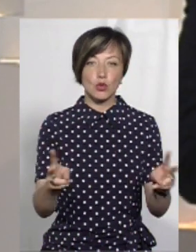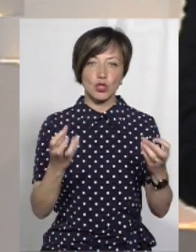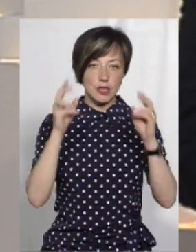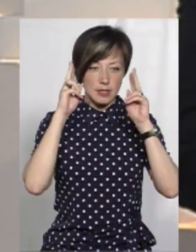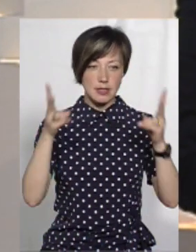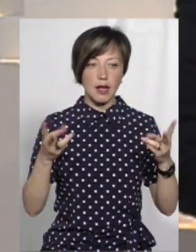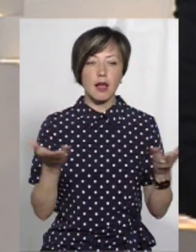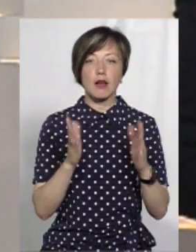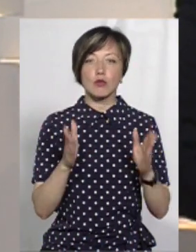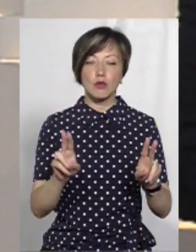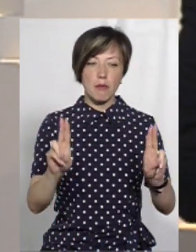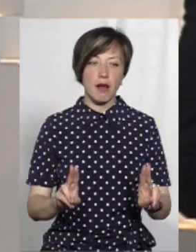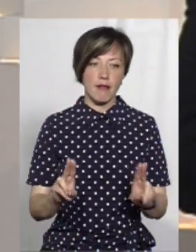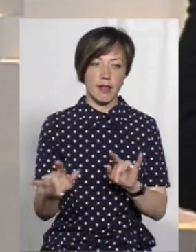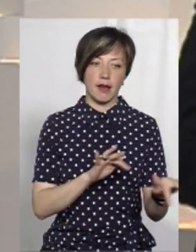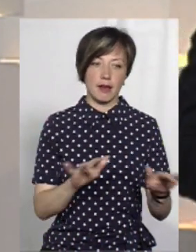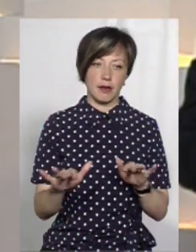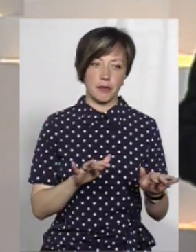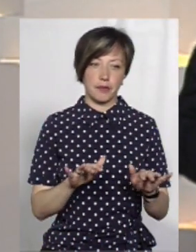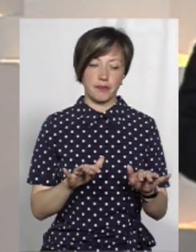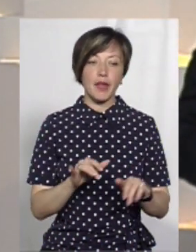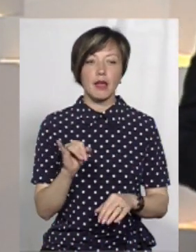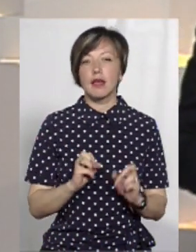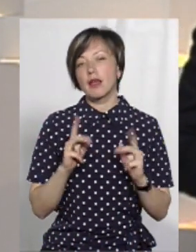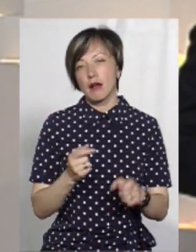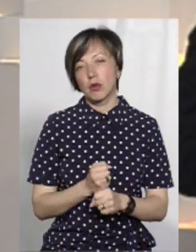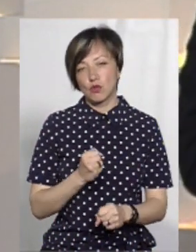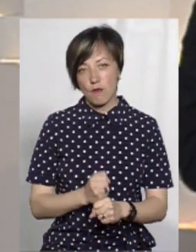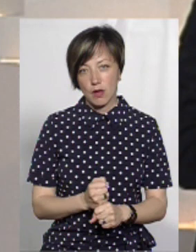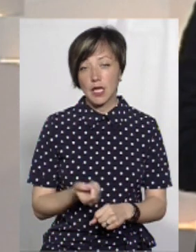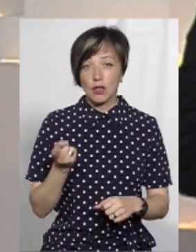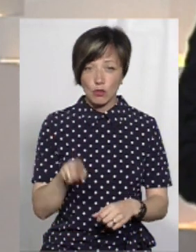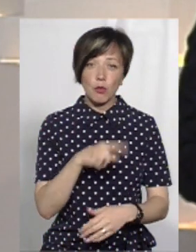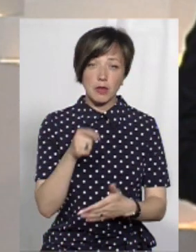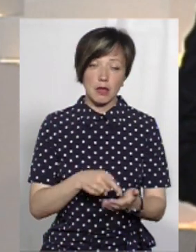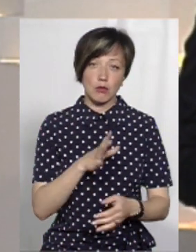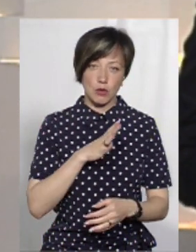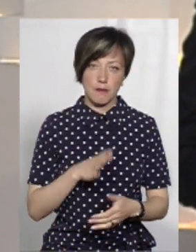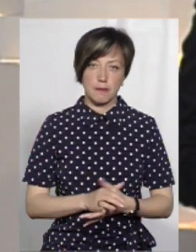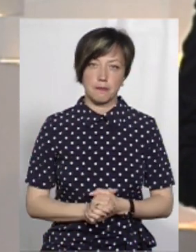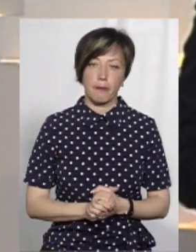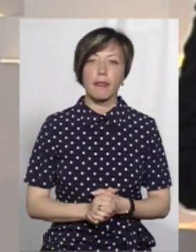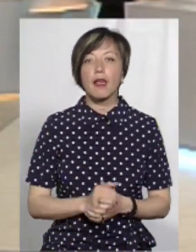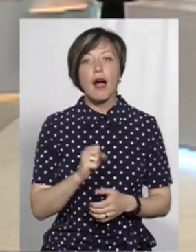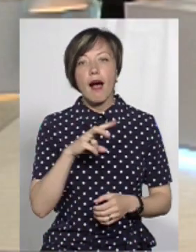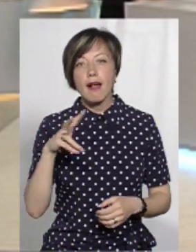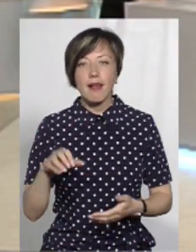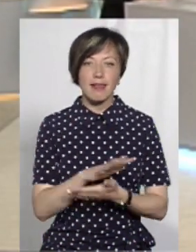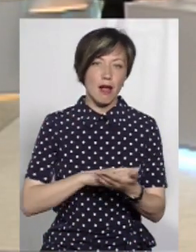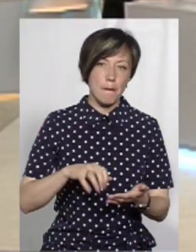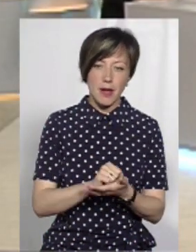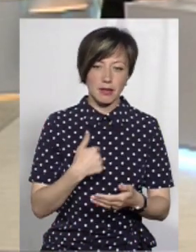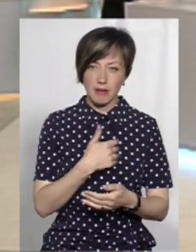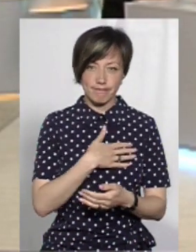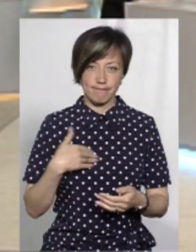ніхто ще не знає, які будуть правила гри і як працювати. Тому питання, звісно, були. Я скажу, але ламати я